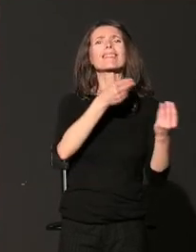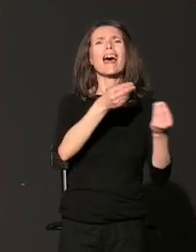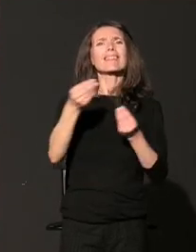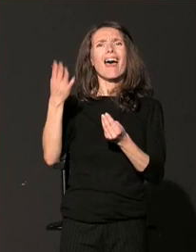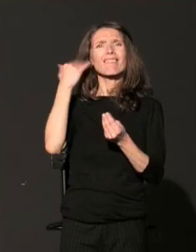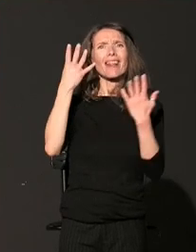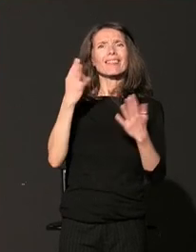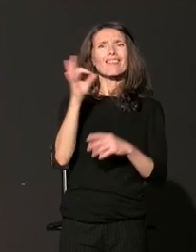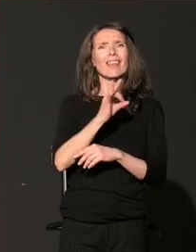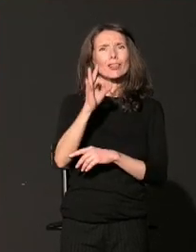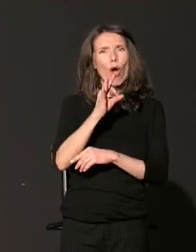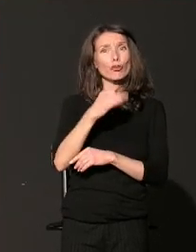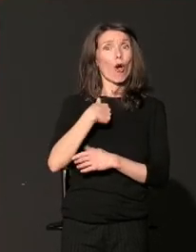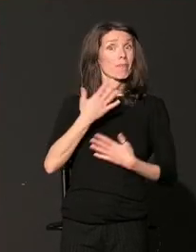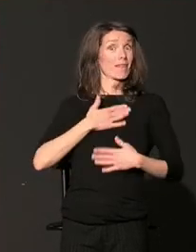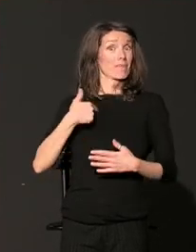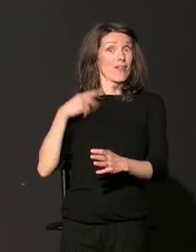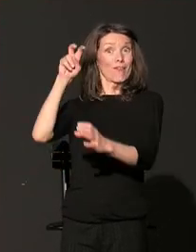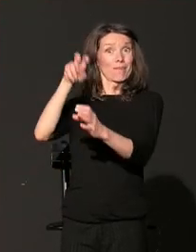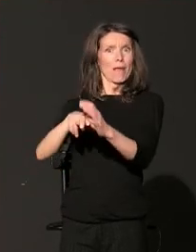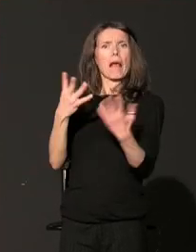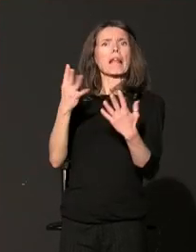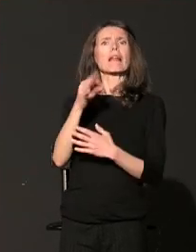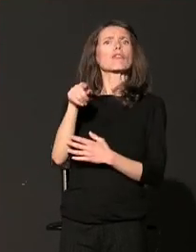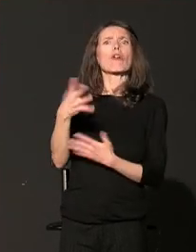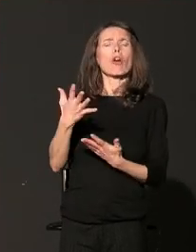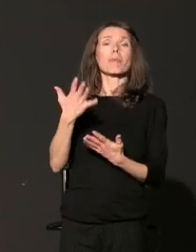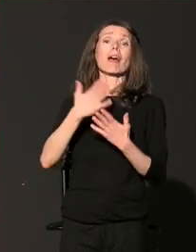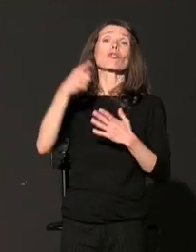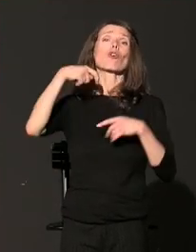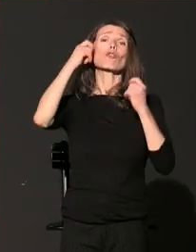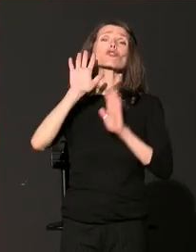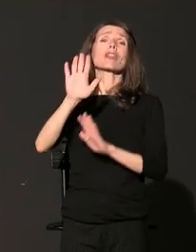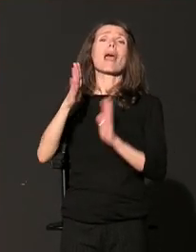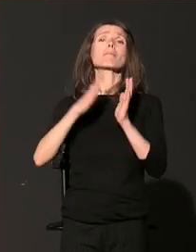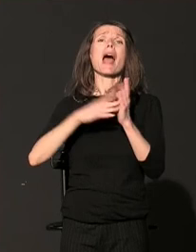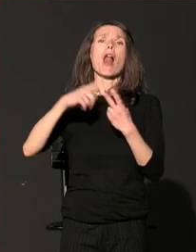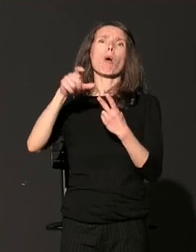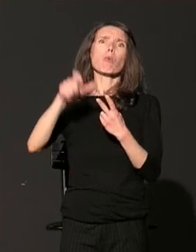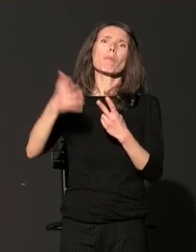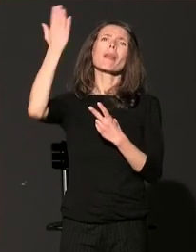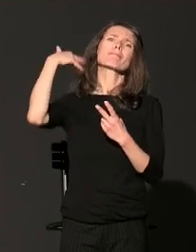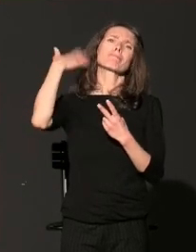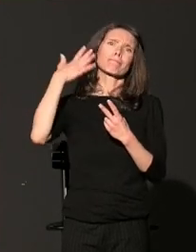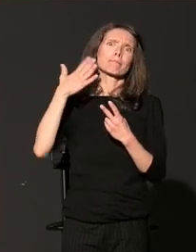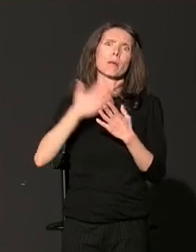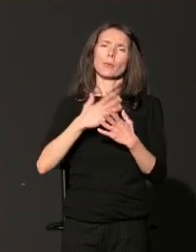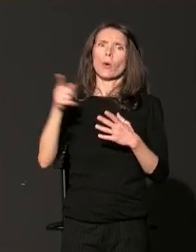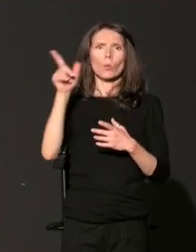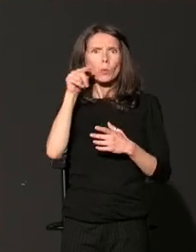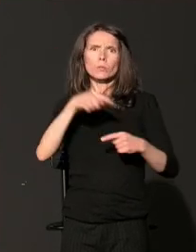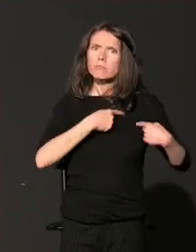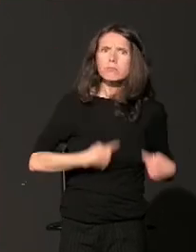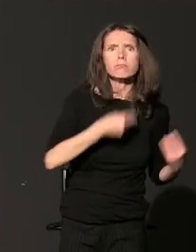rođen veliki srpski naučnik i filantrop Mihajlo Pupin. Nadam se da će njegova dela, kao i dela svih